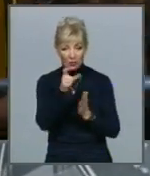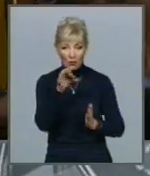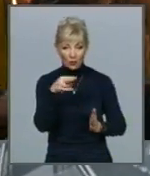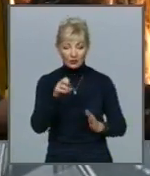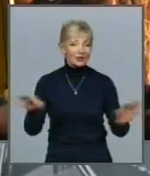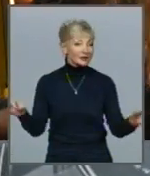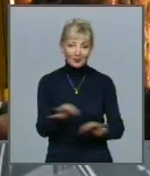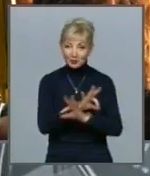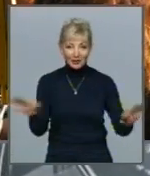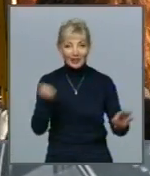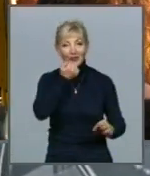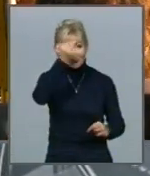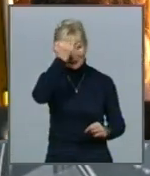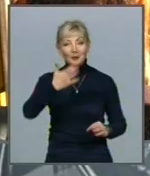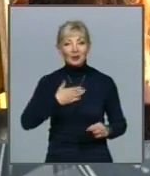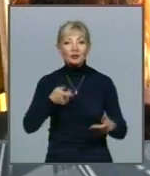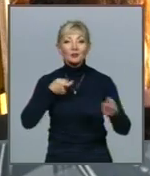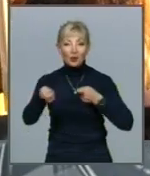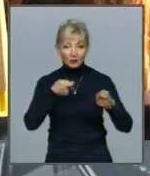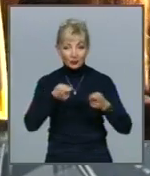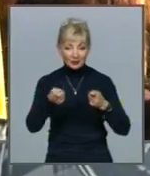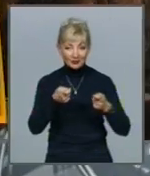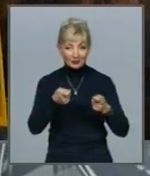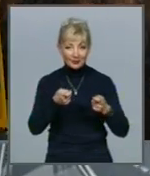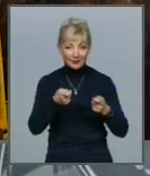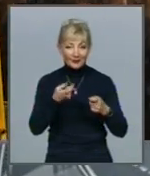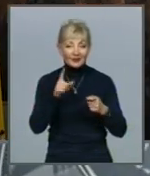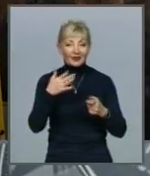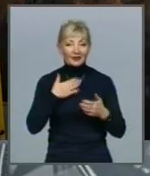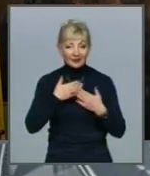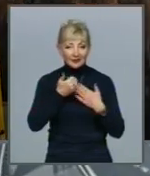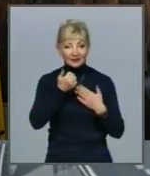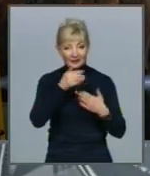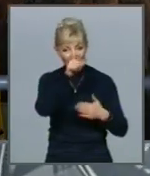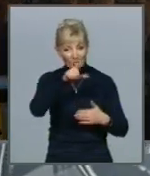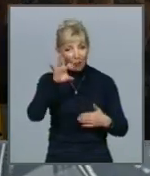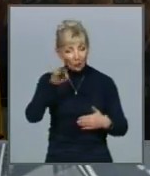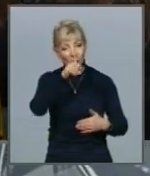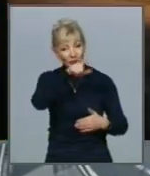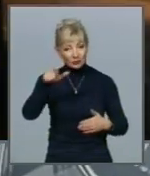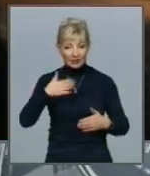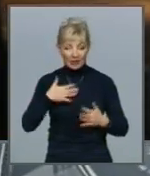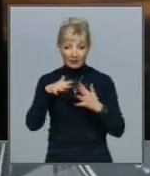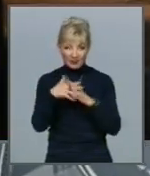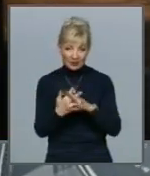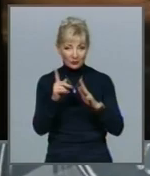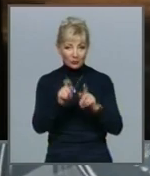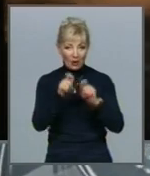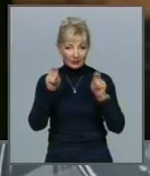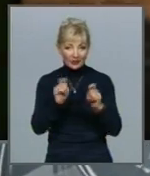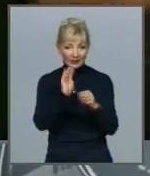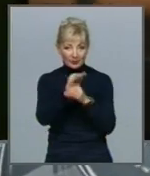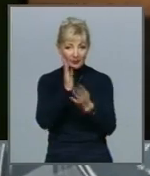Спасибо нашому руководству, що пошло навстрічі жителям нашого поселка і відкрали дополнительный маршрут Чем